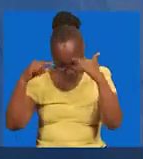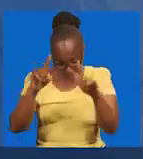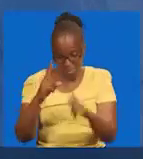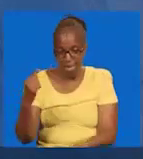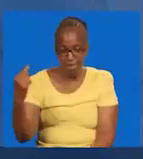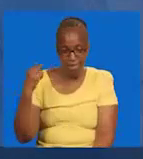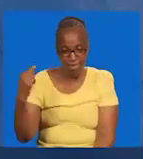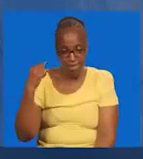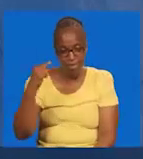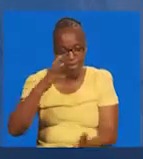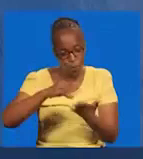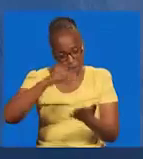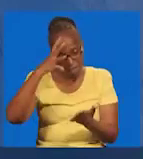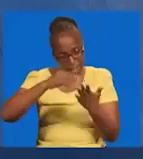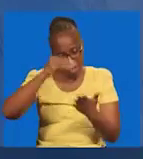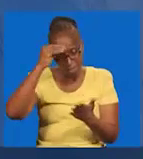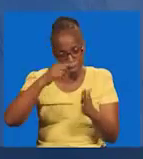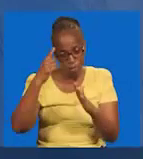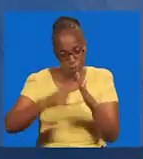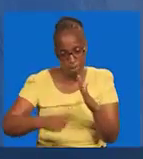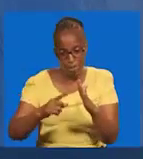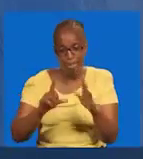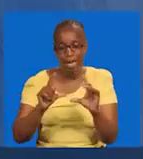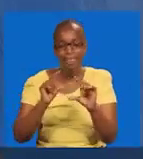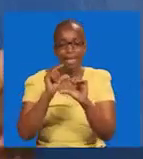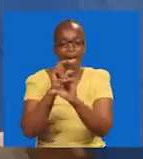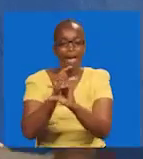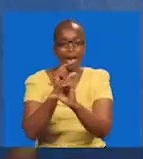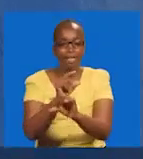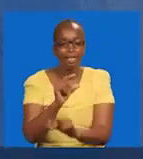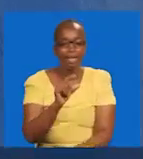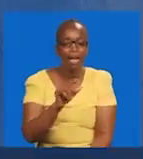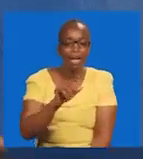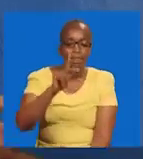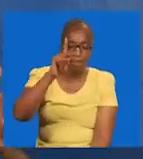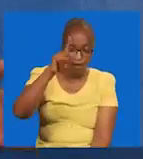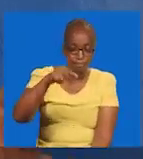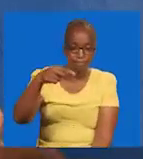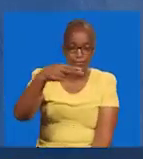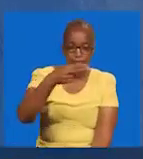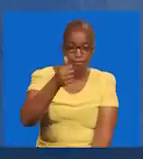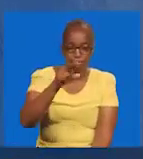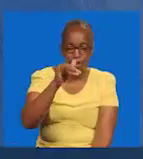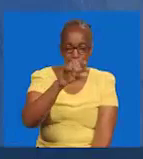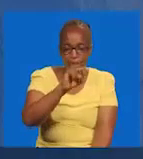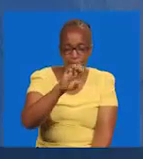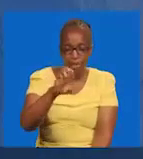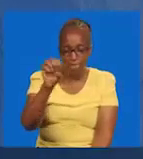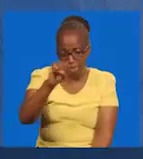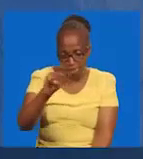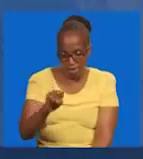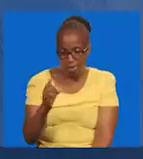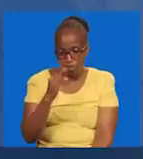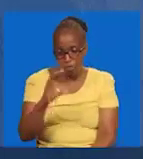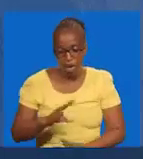Kumbuka jana, tulikuwa tumejifunsa, ati wale asikari, wale mafarisayo, walienda